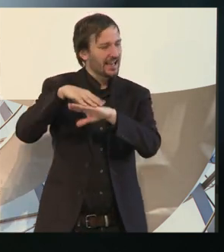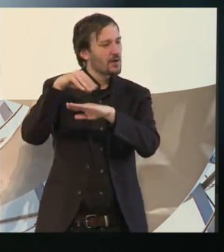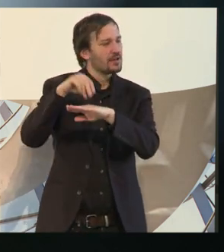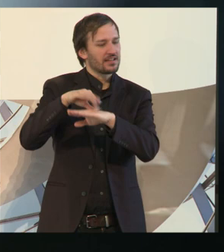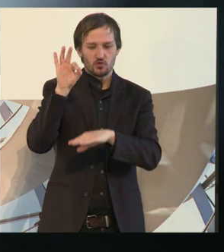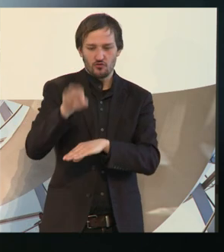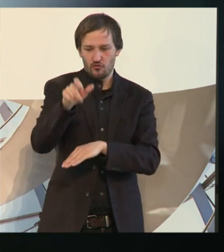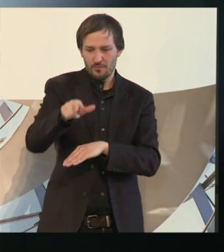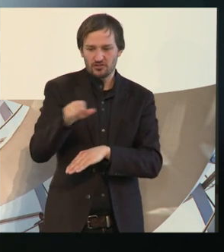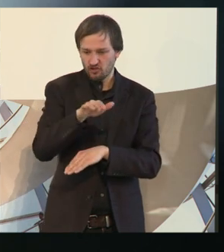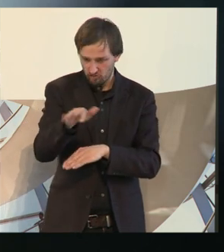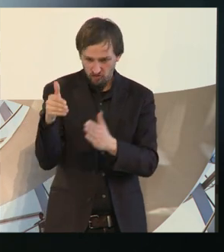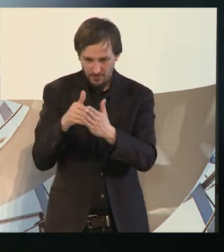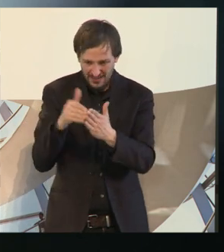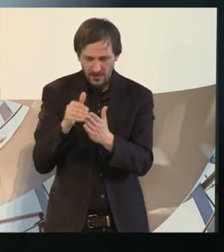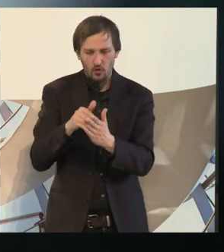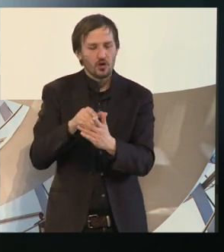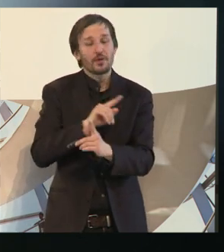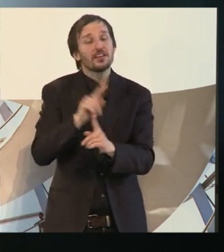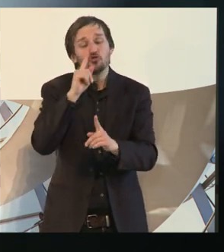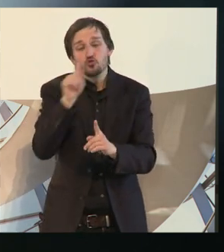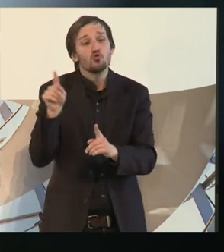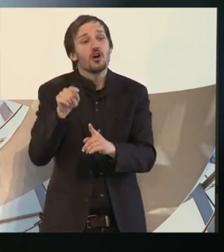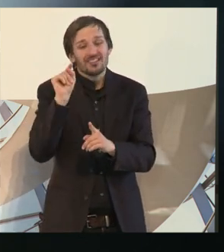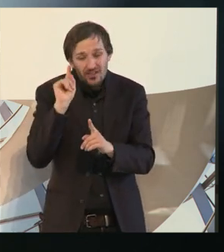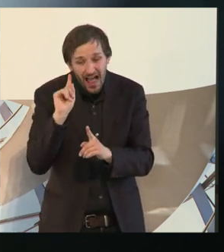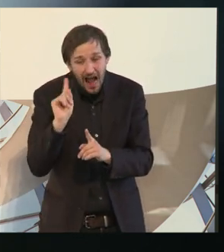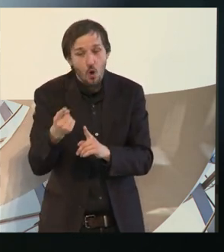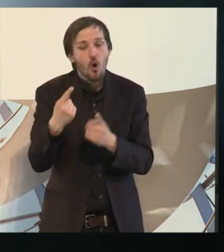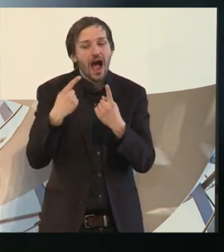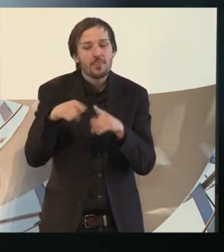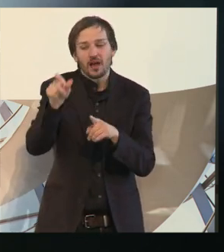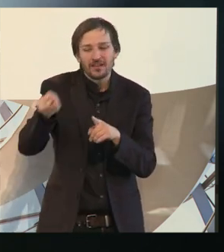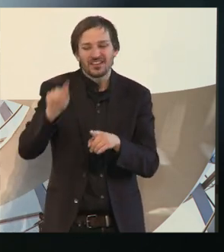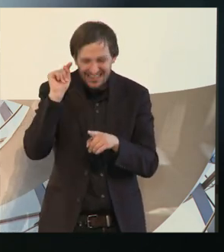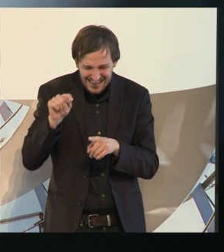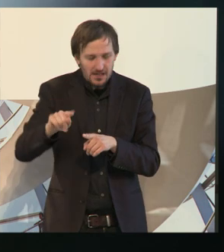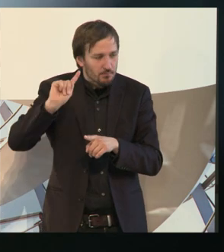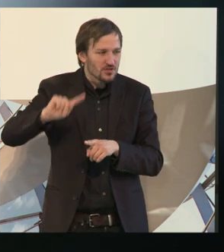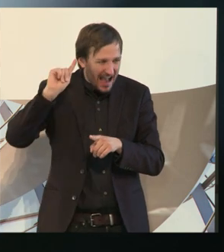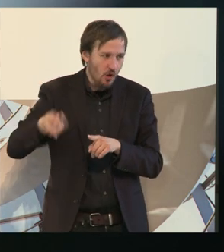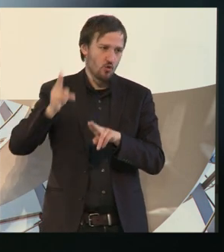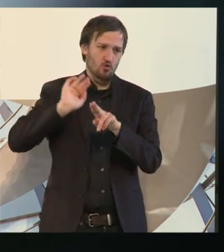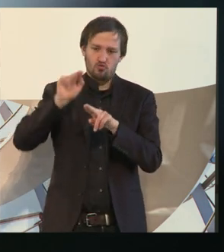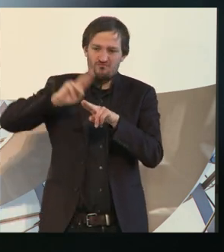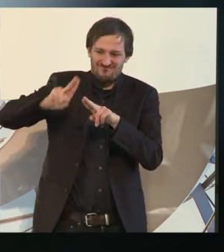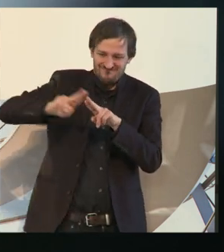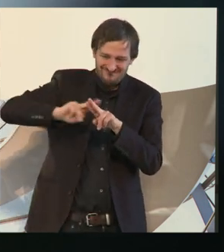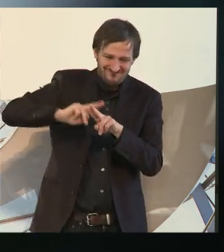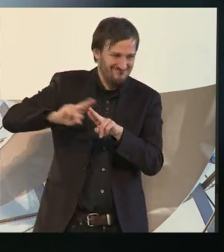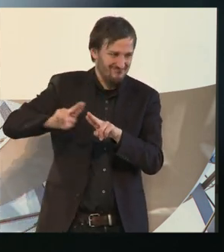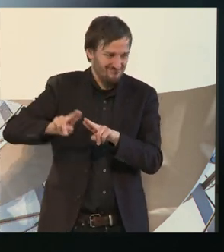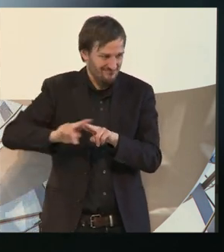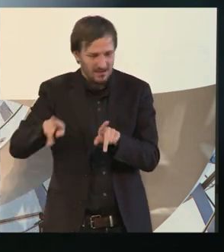Behinderung, aber nicht nur, weil es geht auch teilweise alle Menschen an, auch gleich überarbeiten und da gehört ja noch ein